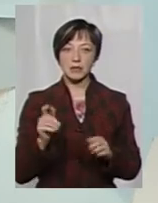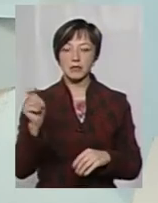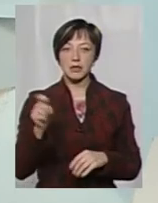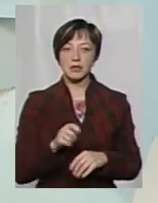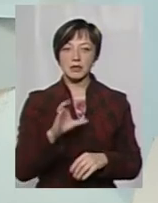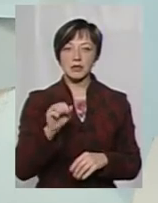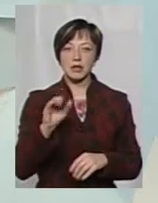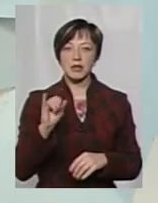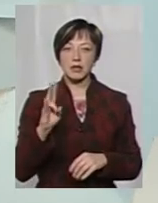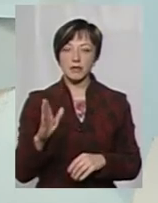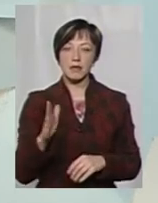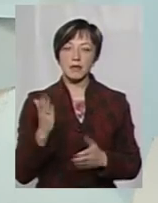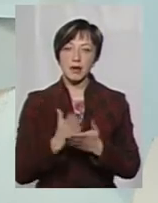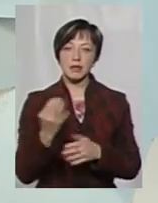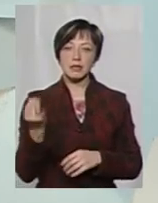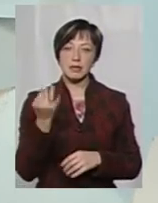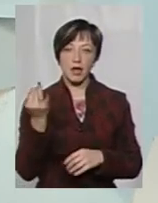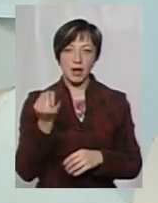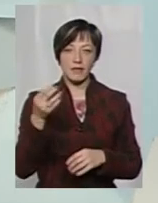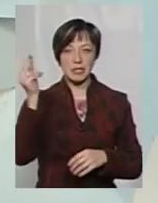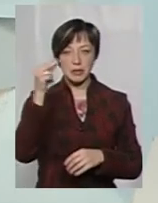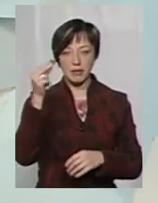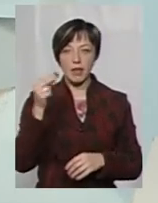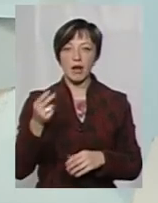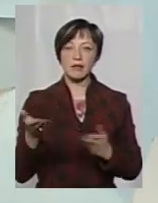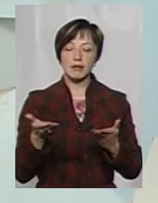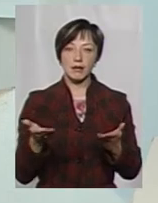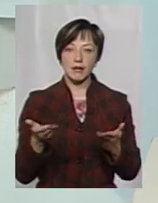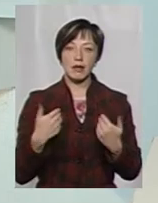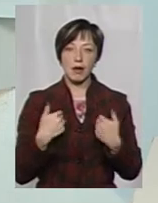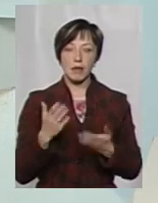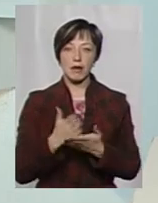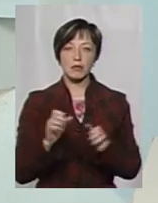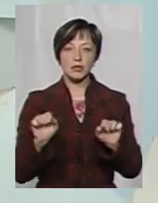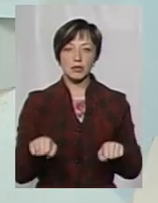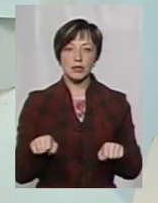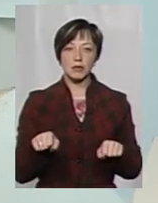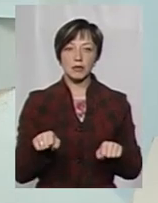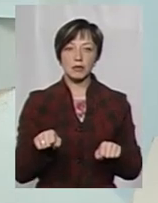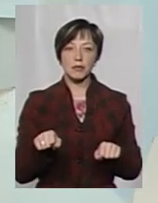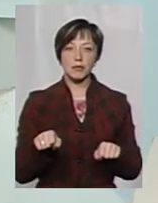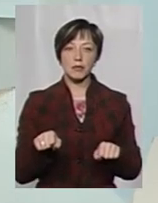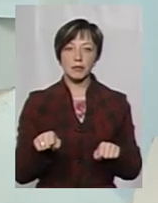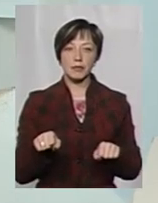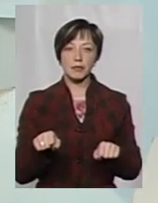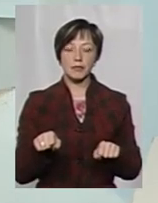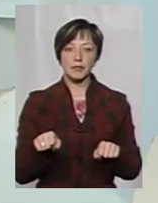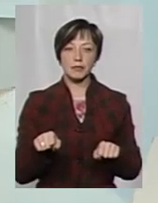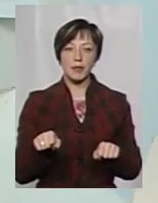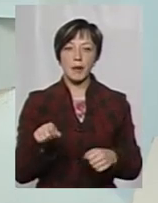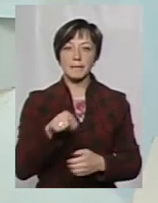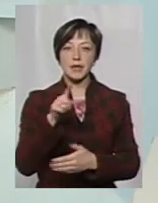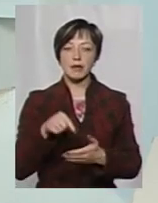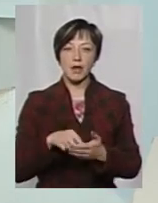Сатанова. Ми мали дуже цікавий семінар, де мала я можливість поставити такі актуальні на даний момент